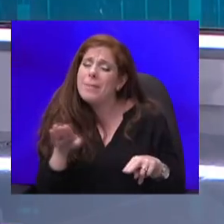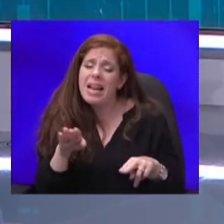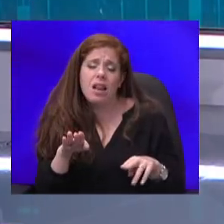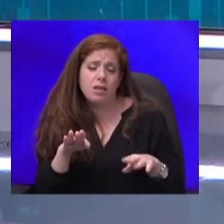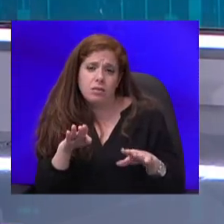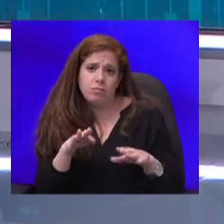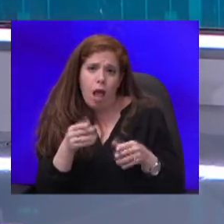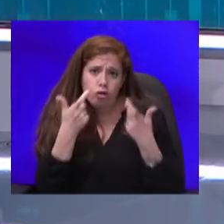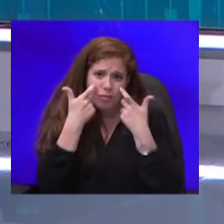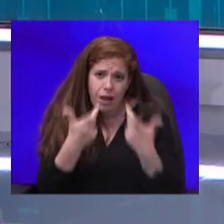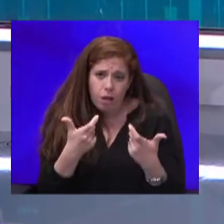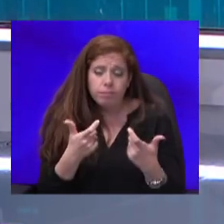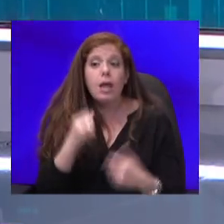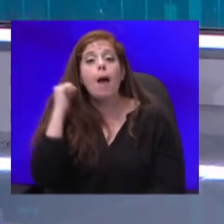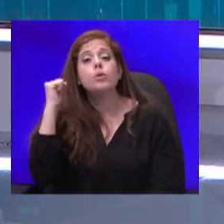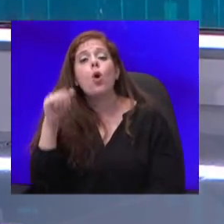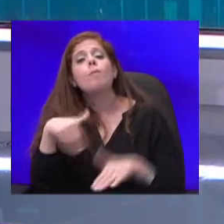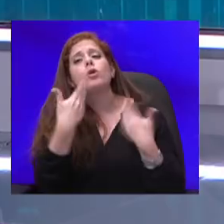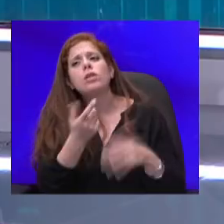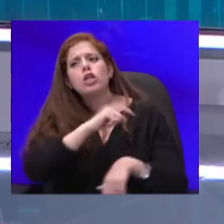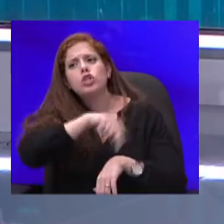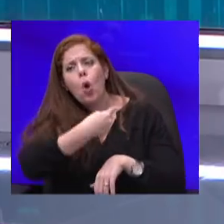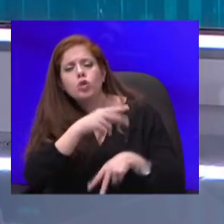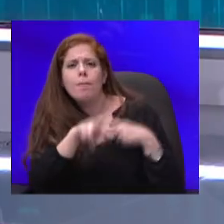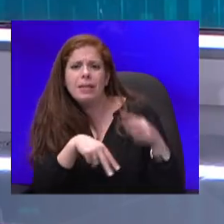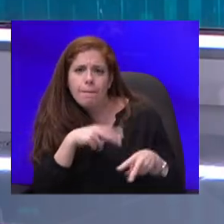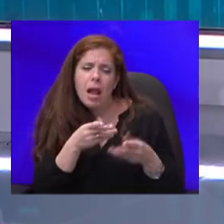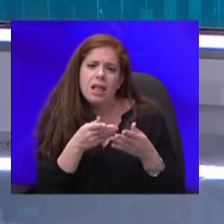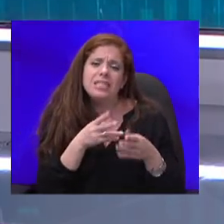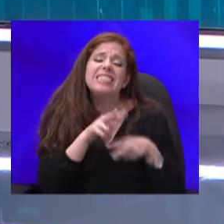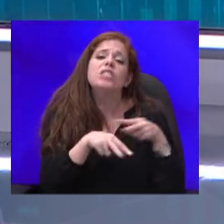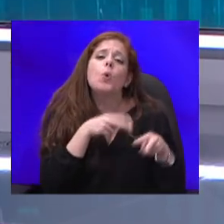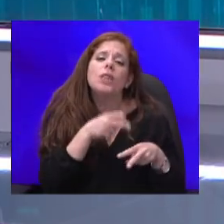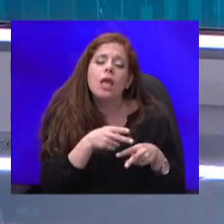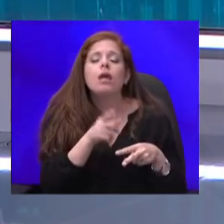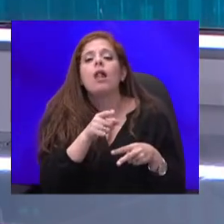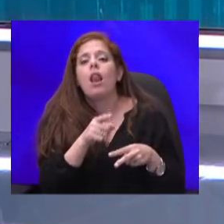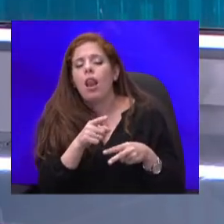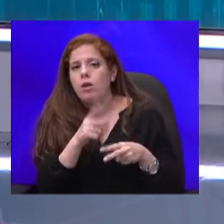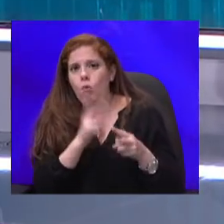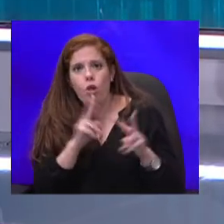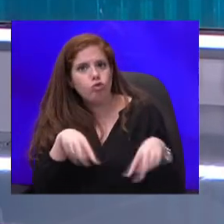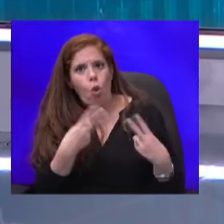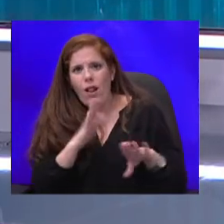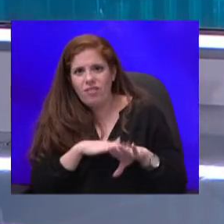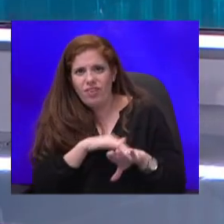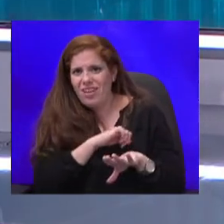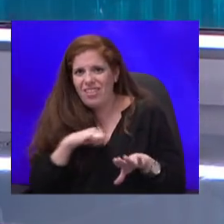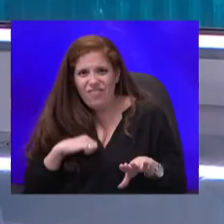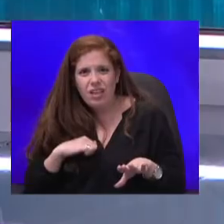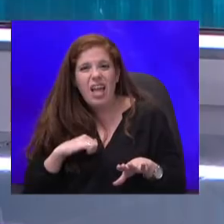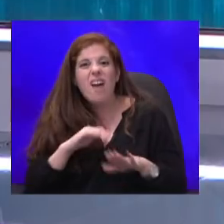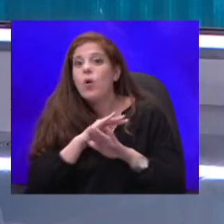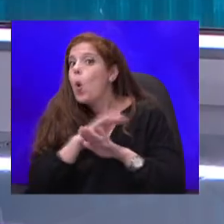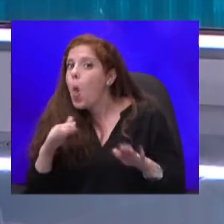הלאומי נותן שעות מטפל או מטפלת סיודיים לחולים שלא מסוגלים לתפקה לבד, אבל הוא בשום אופן לא מממן טיפול צמוד 24